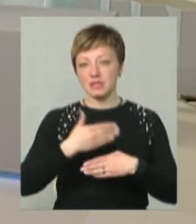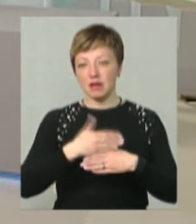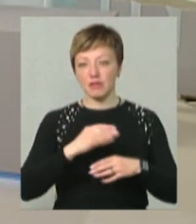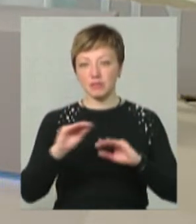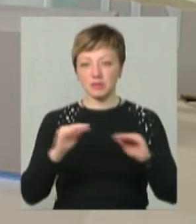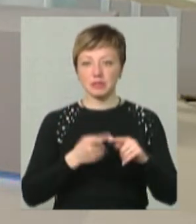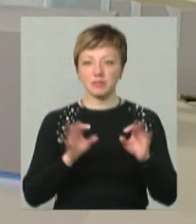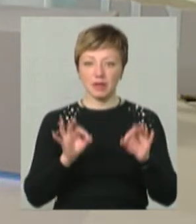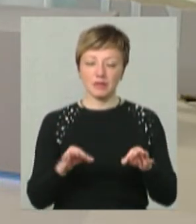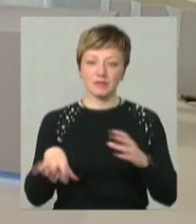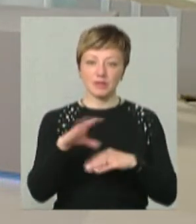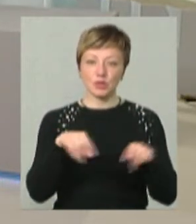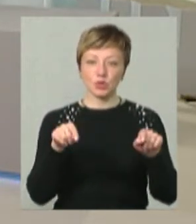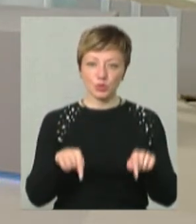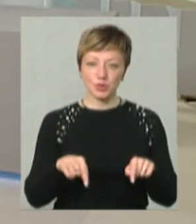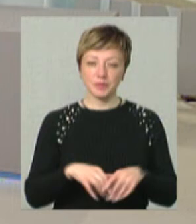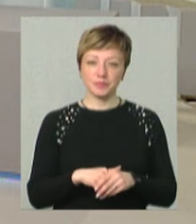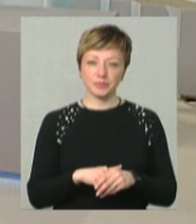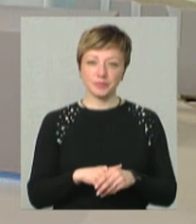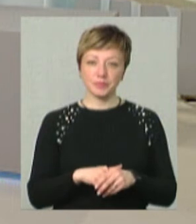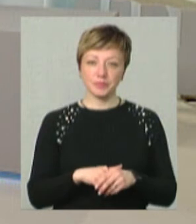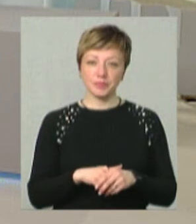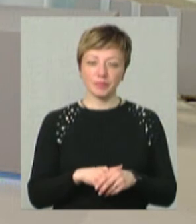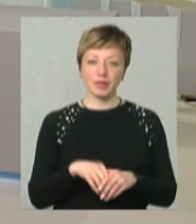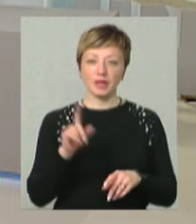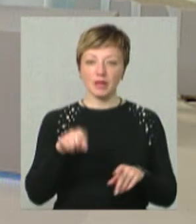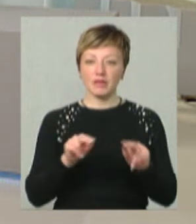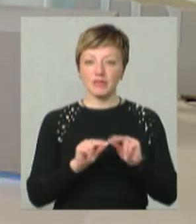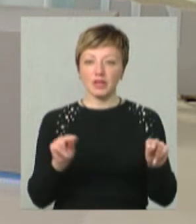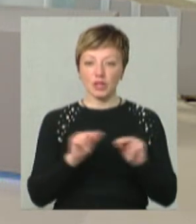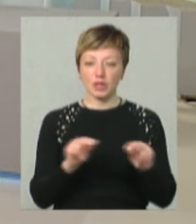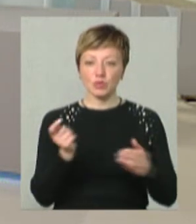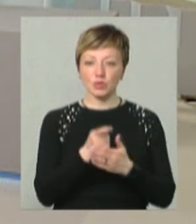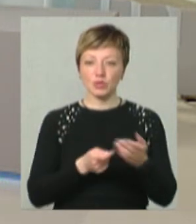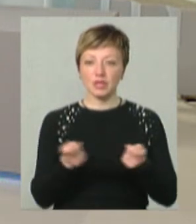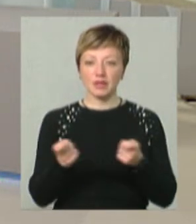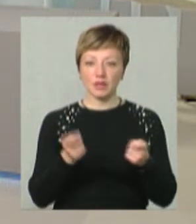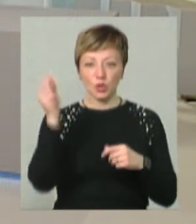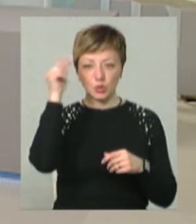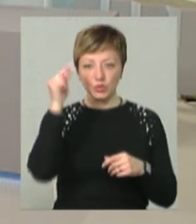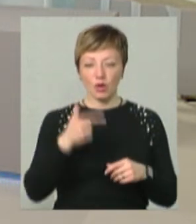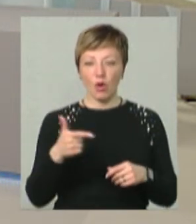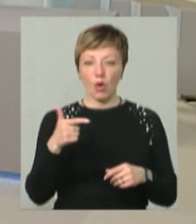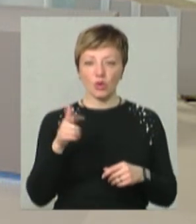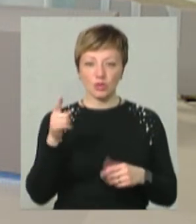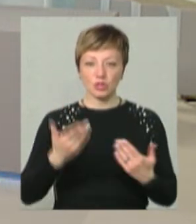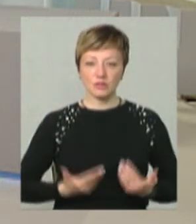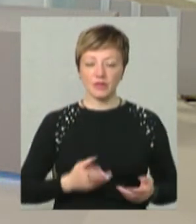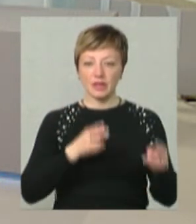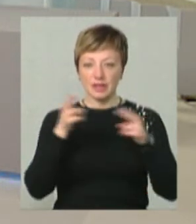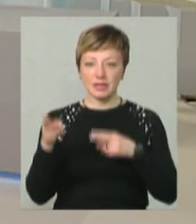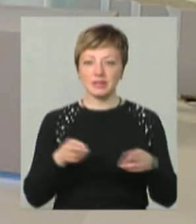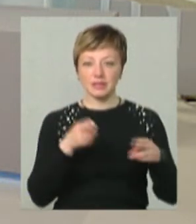ставлять – правильно. Вони зараз всі тут, навіть викладач їх, художник керівник курсу, в городку живе і вони туди